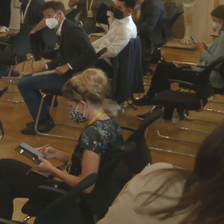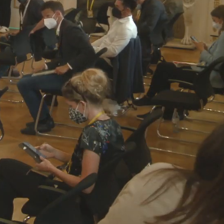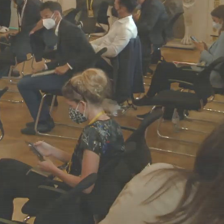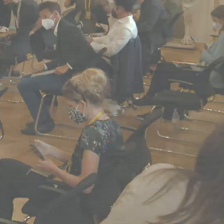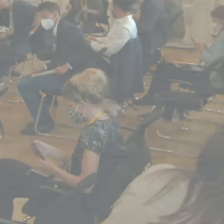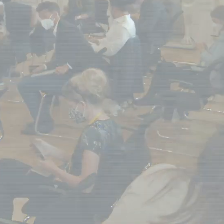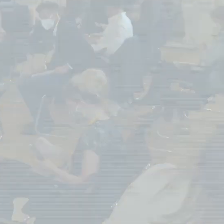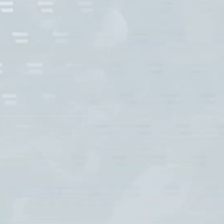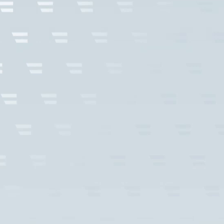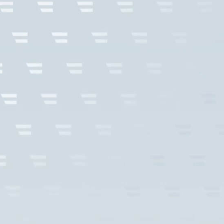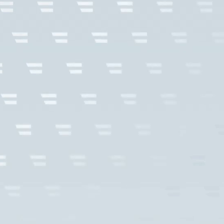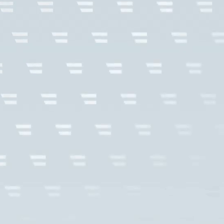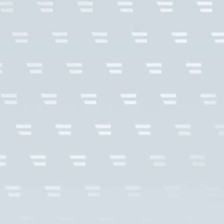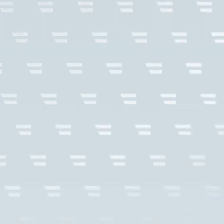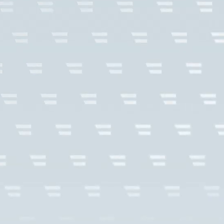Vielen